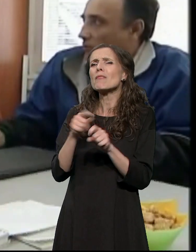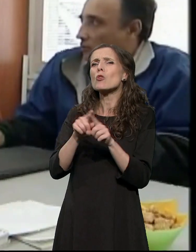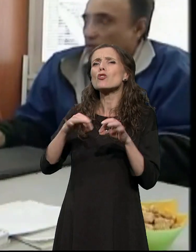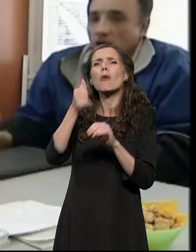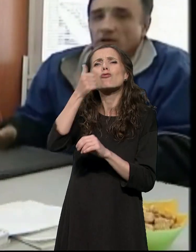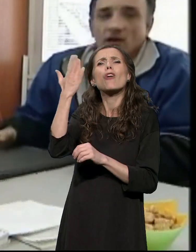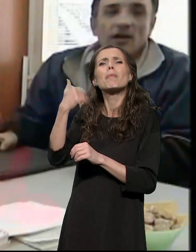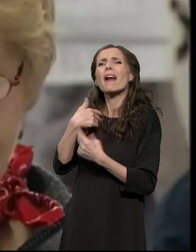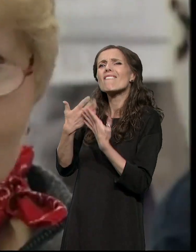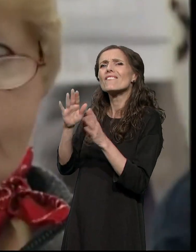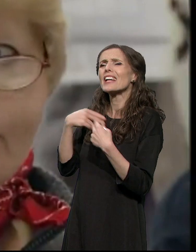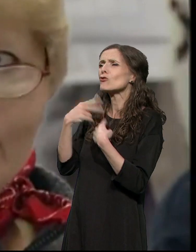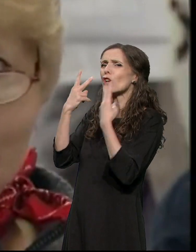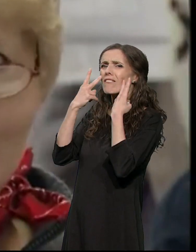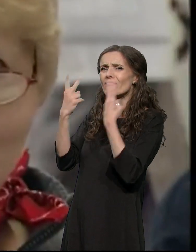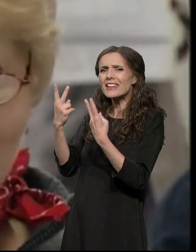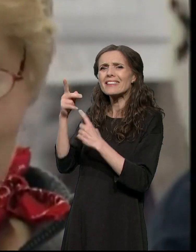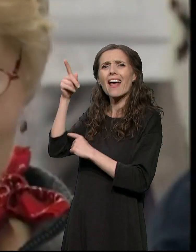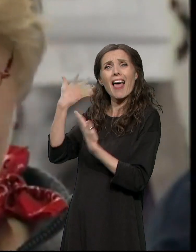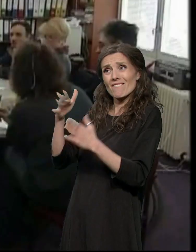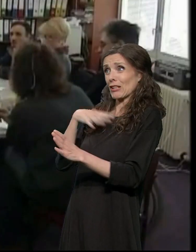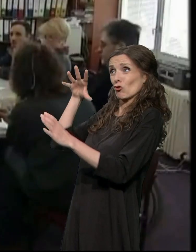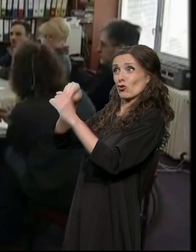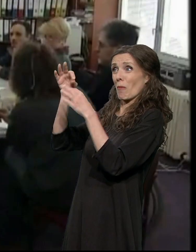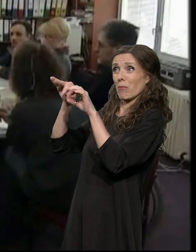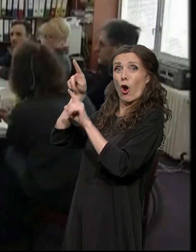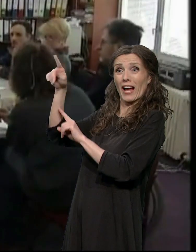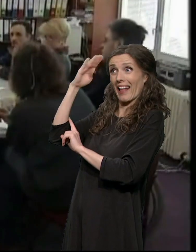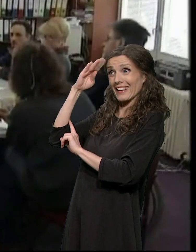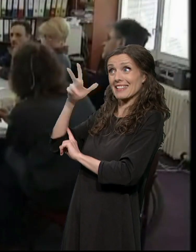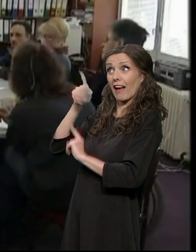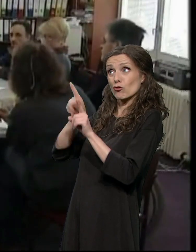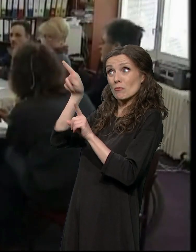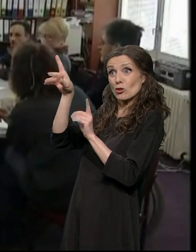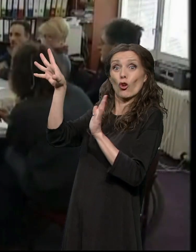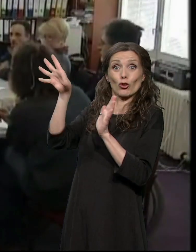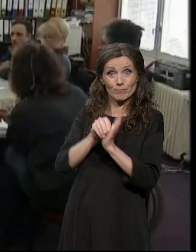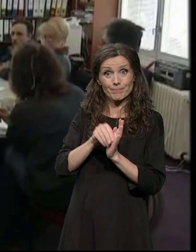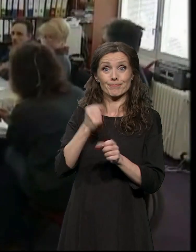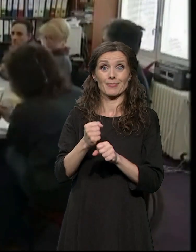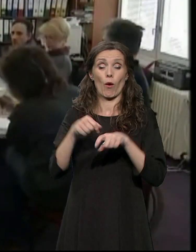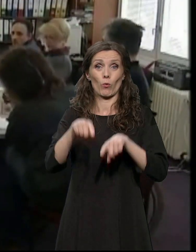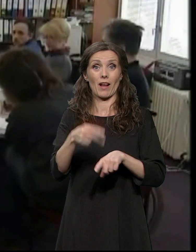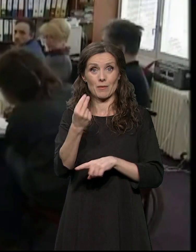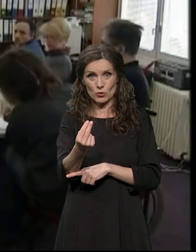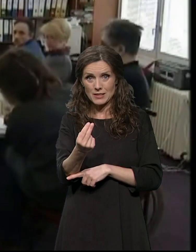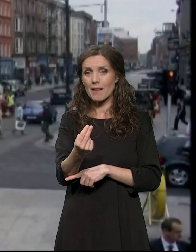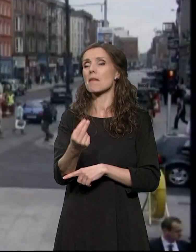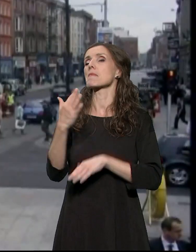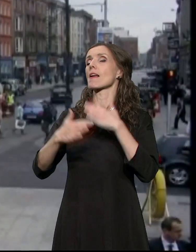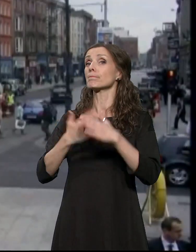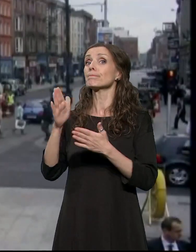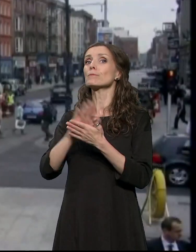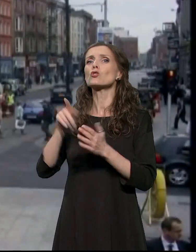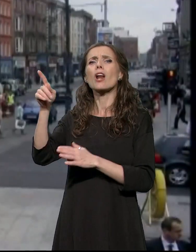i u kome sam učestvovala u Irskoj. Tako smo zapravo došli do mogućnosti da razgovaramo sa delegacijom